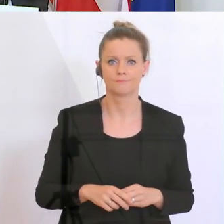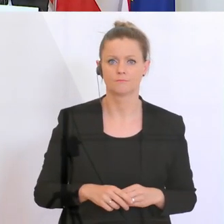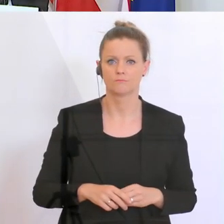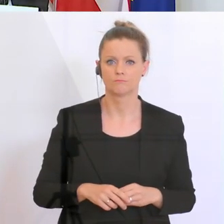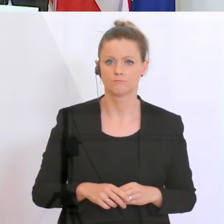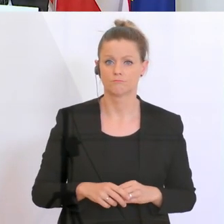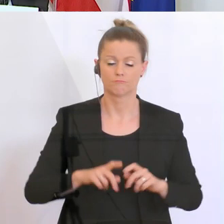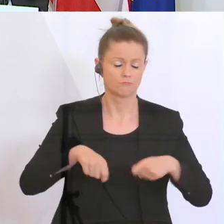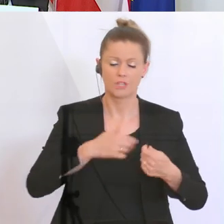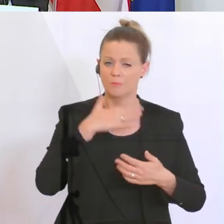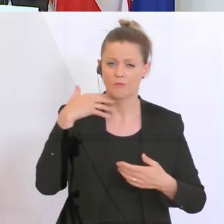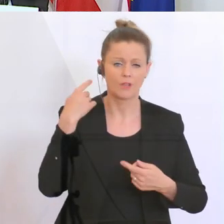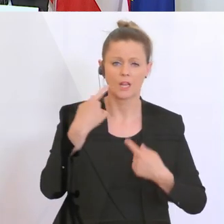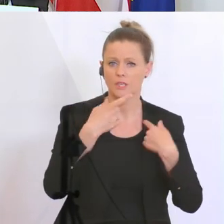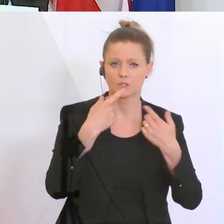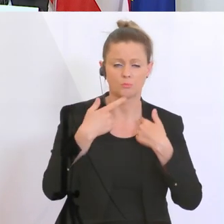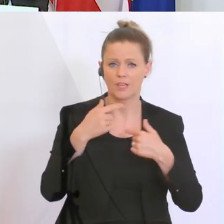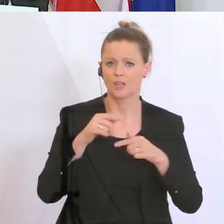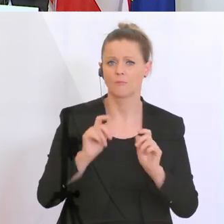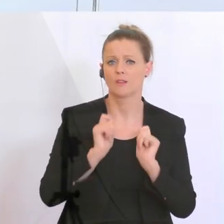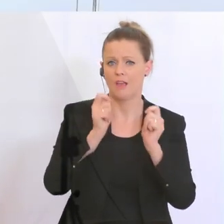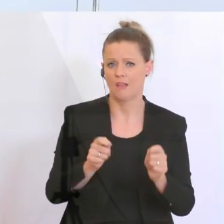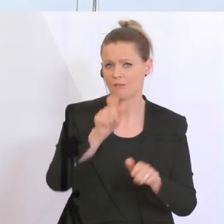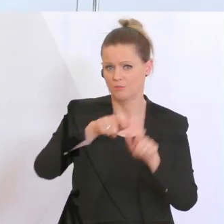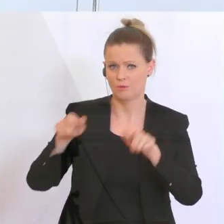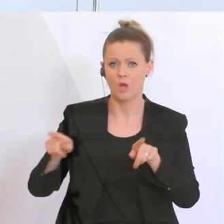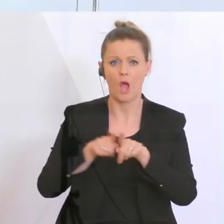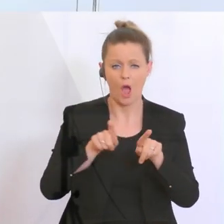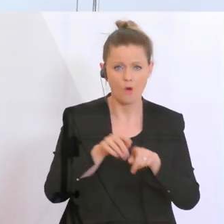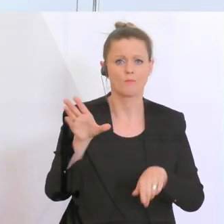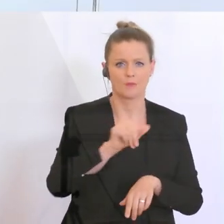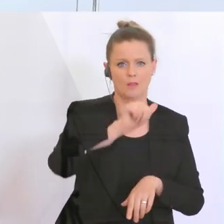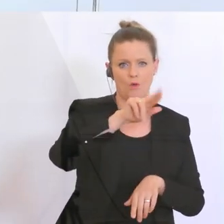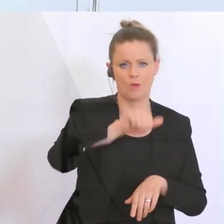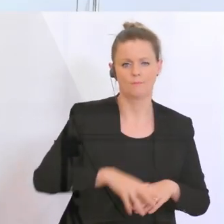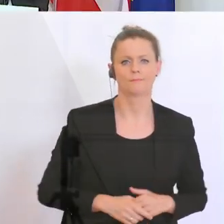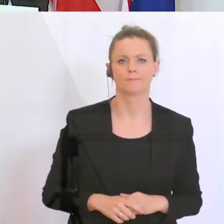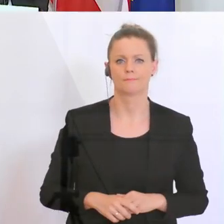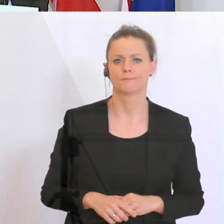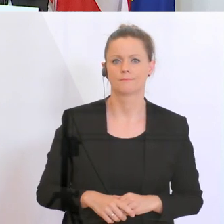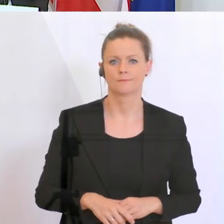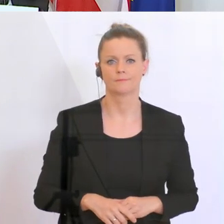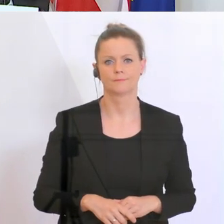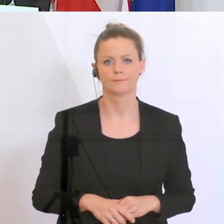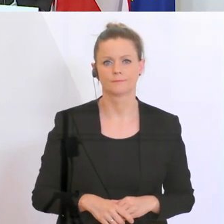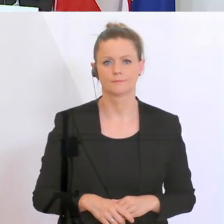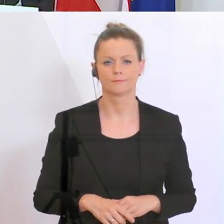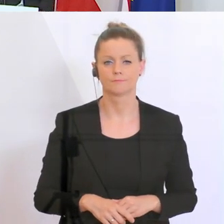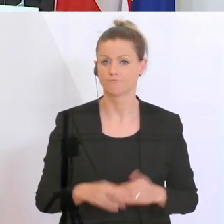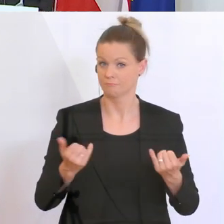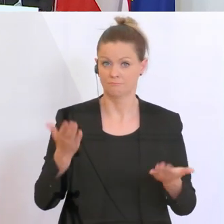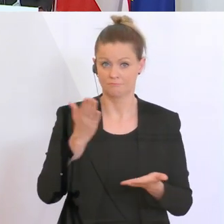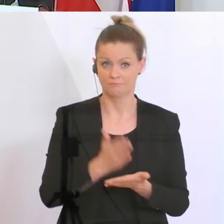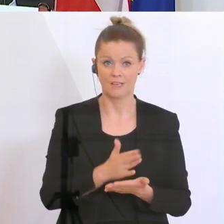Es gibt viele Gespräche mit Antragsnehmern, mit der Auer gibt es auch Gespräche. So, dann sind wir sozusagen